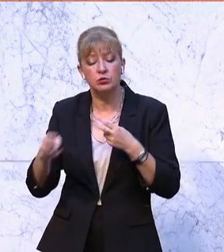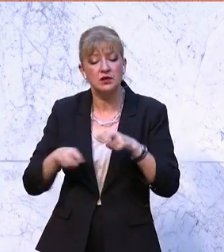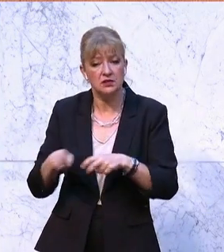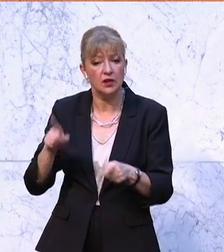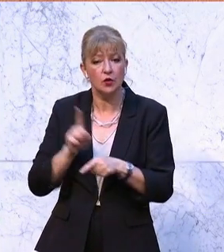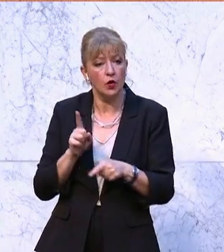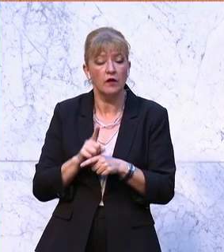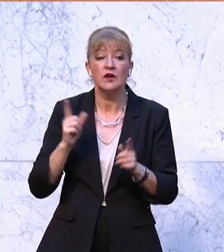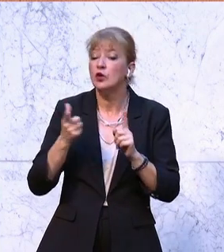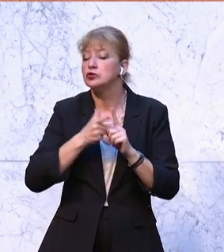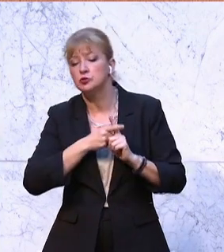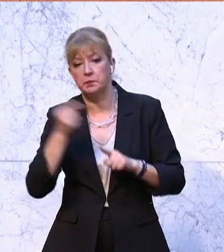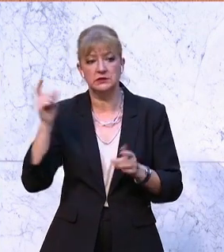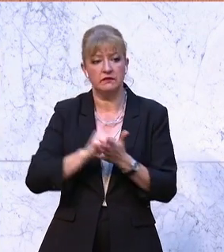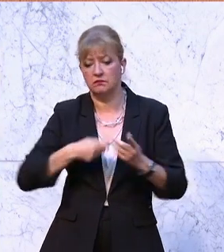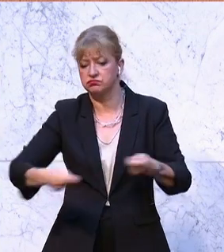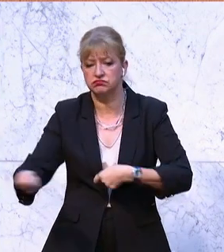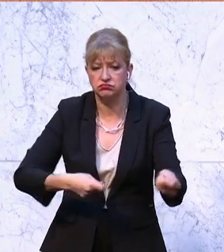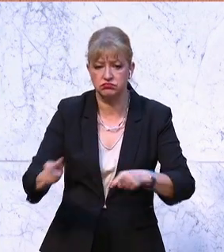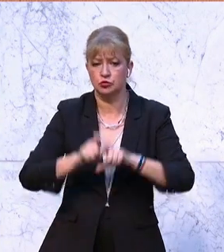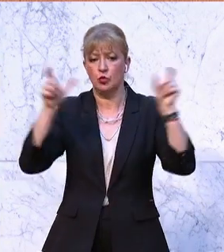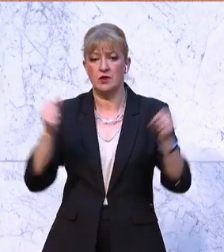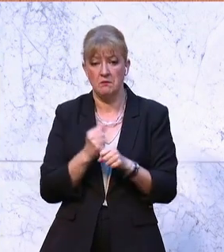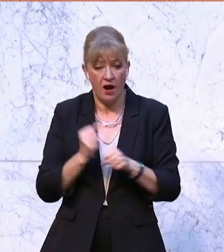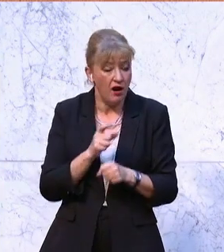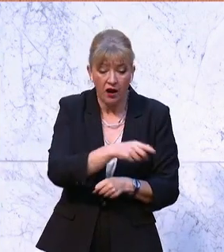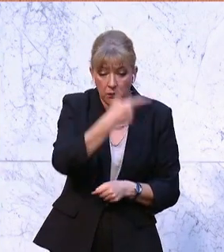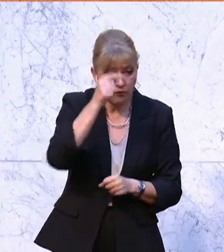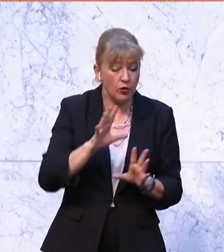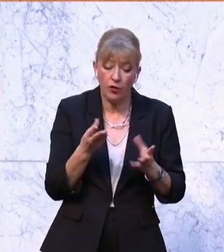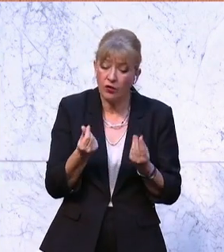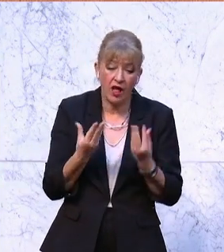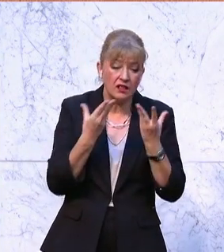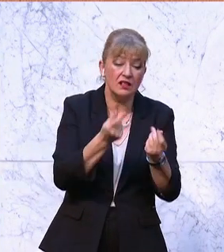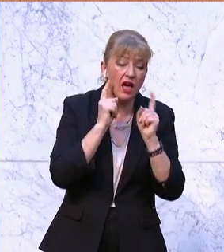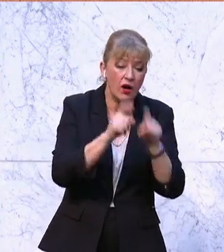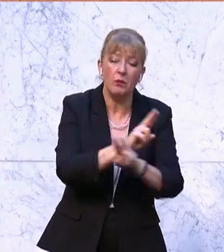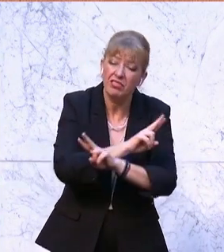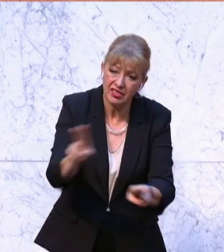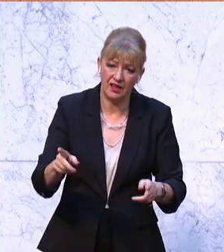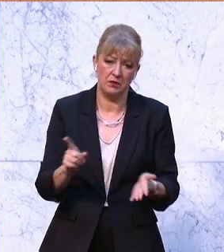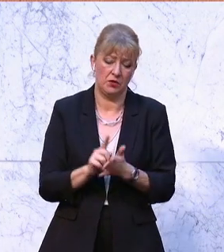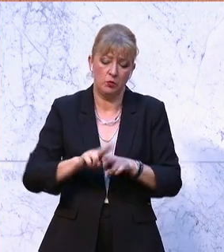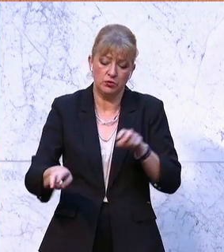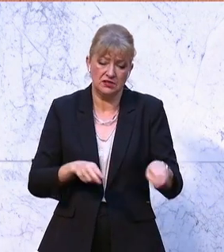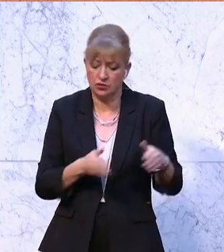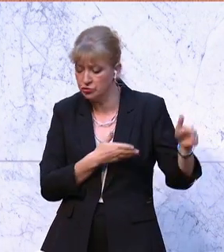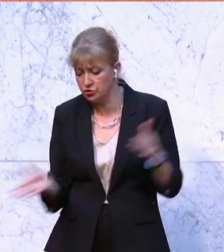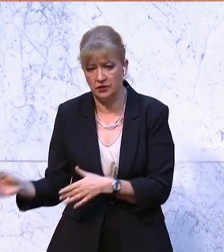und beim Schuldenmachen. Geld, das bei der Bevölkerung nie ankommt. Das Versagen dieser Bundesregierung bei der